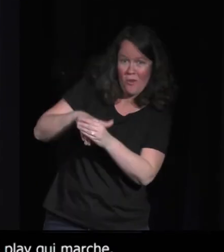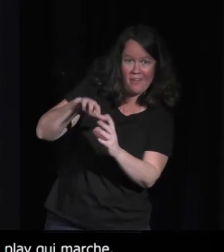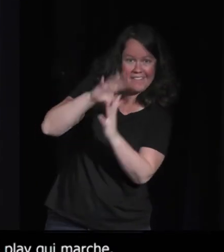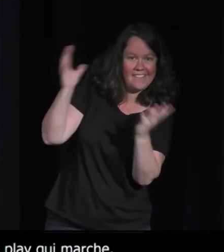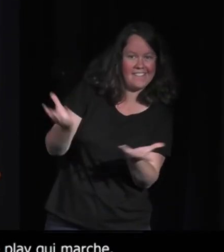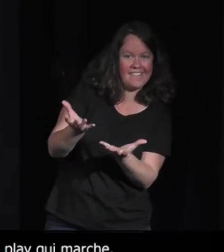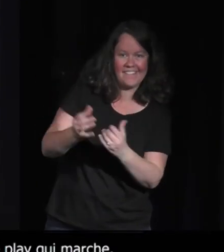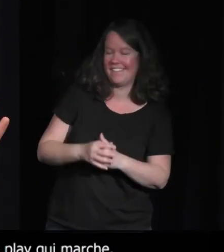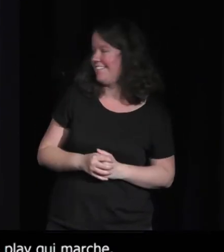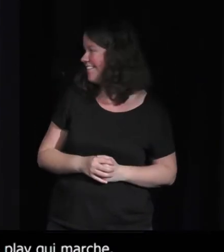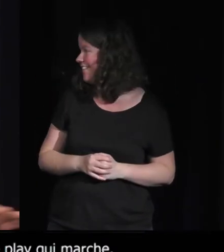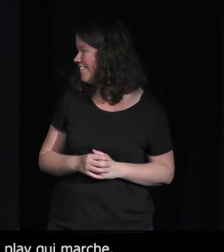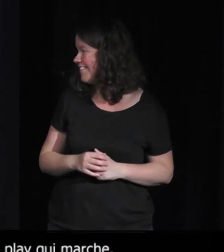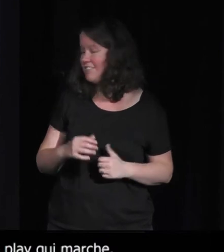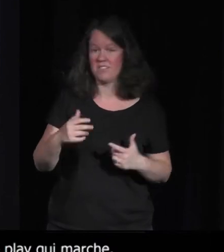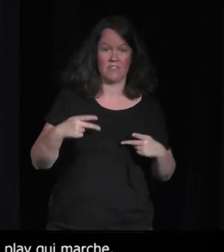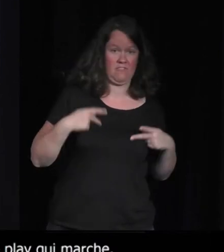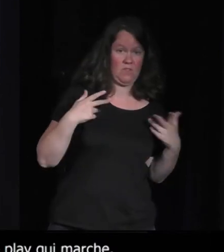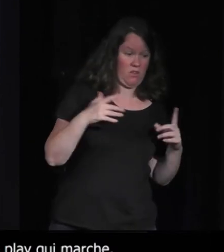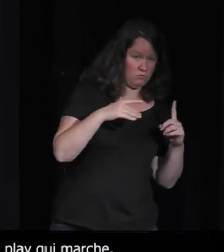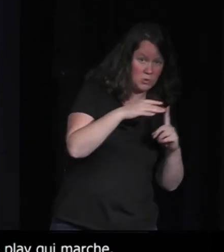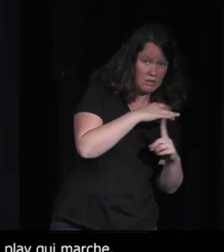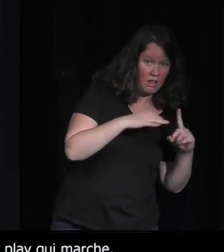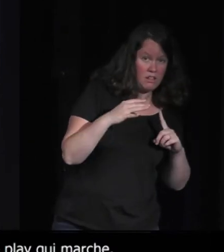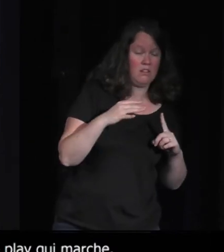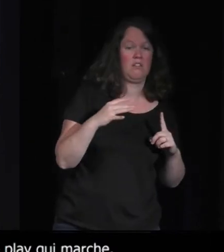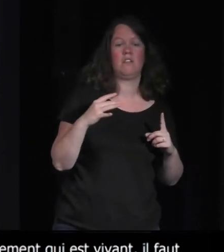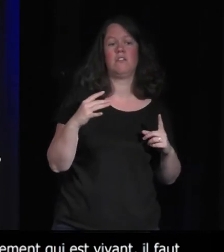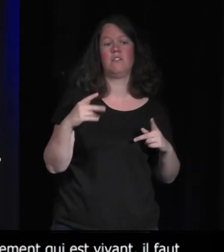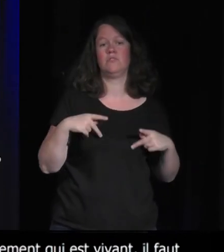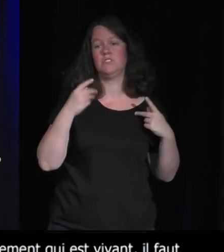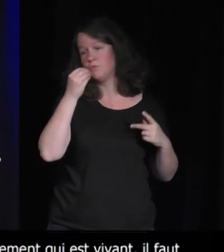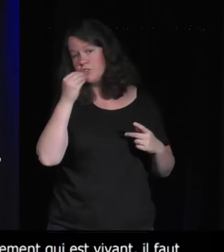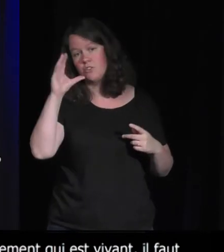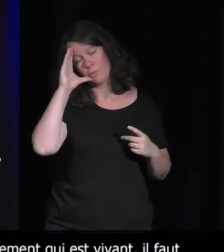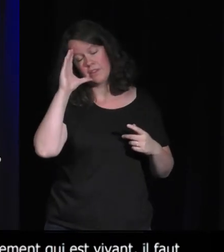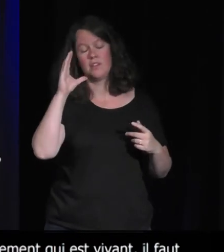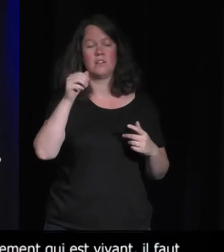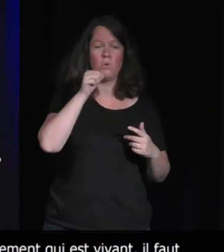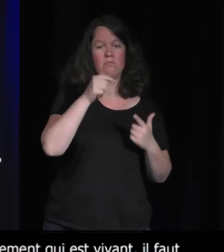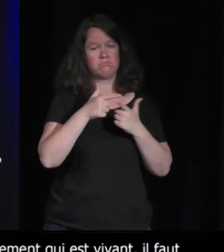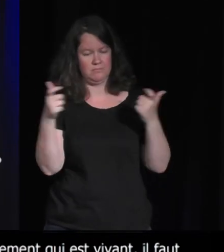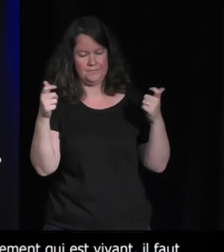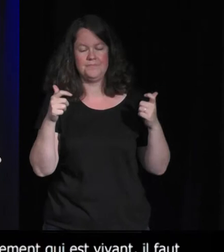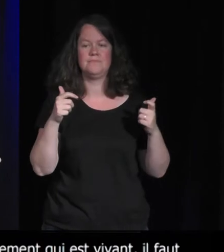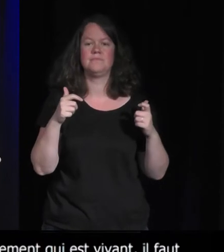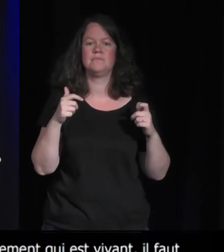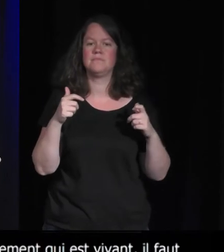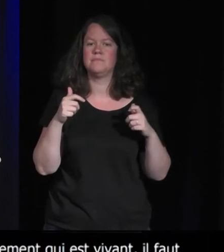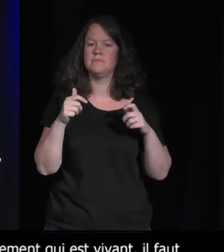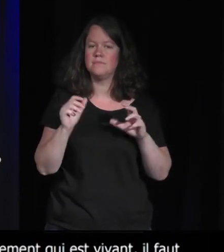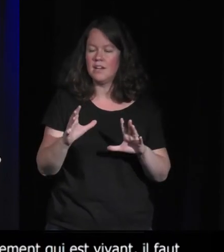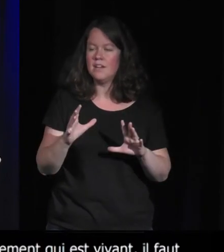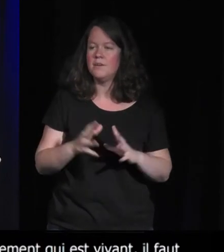vie à toute échelle, sociale ou de subvenir à ses besoins. Mais là où je veux en venir, c'est que le jeu vidéo